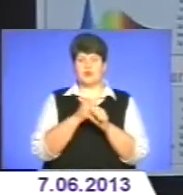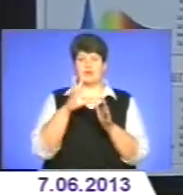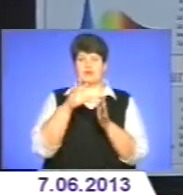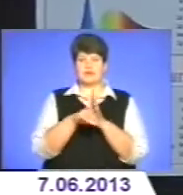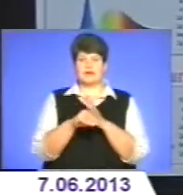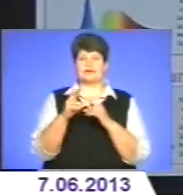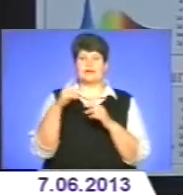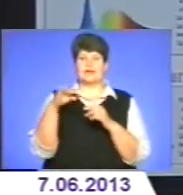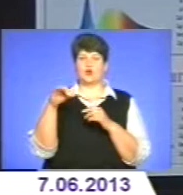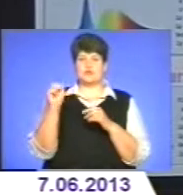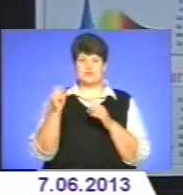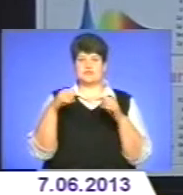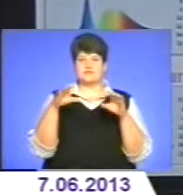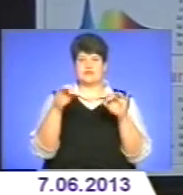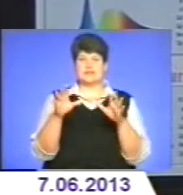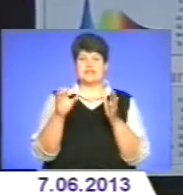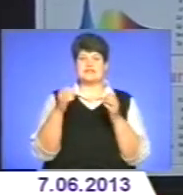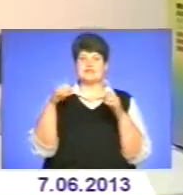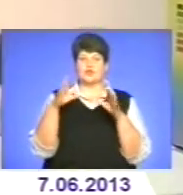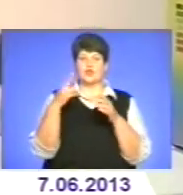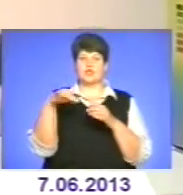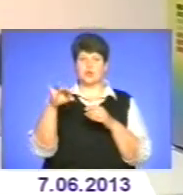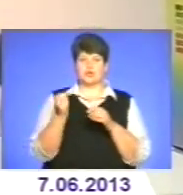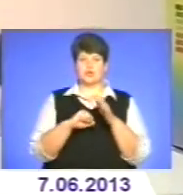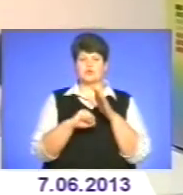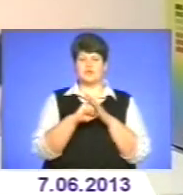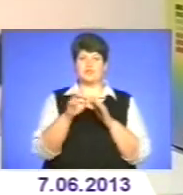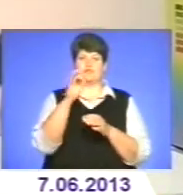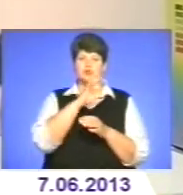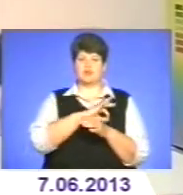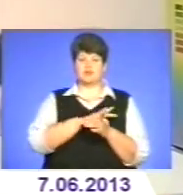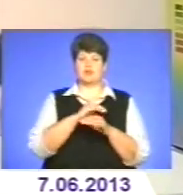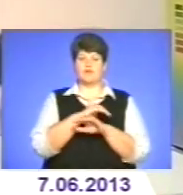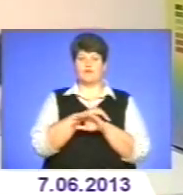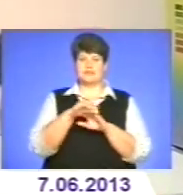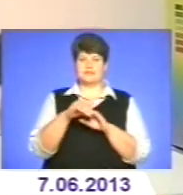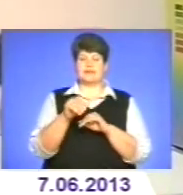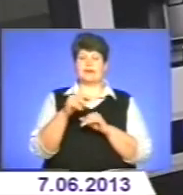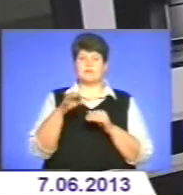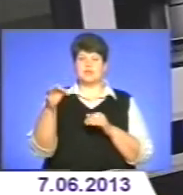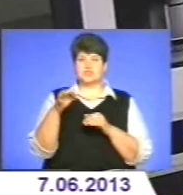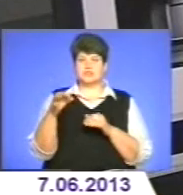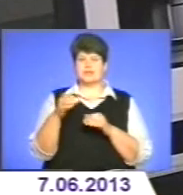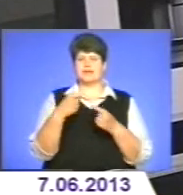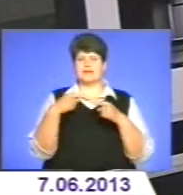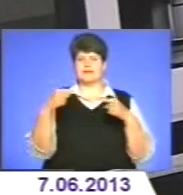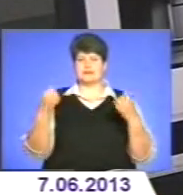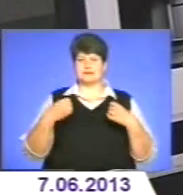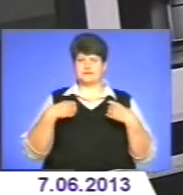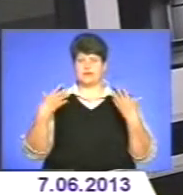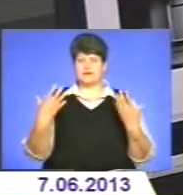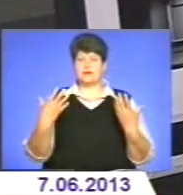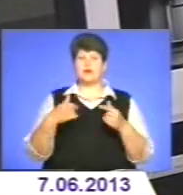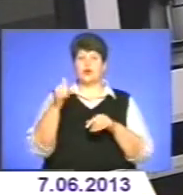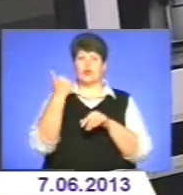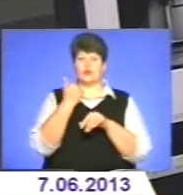декоративні світильники на світлодіодній основі. Вони використовуються в ілюмінації для вулиць, набережних та різноманітних свят. І найголовніше, місцеві